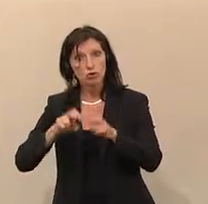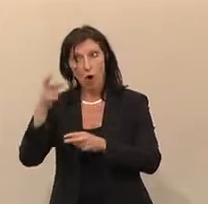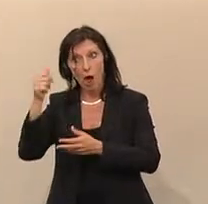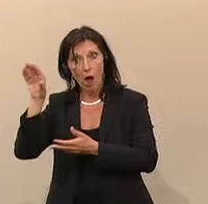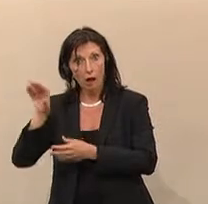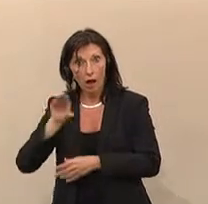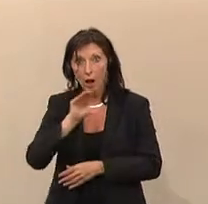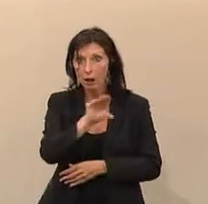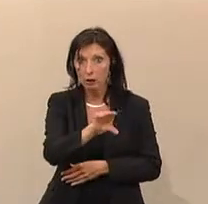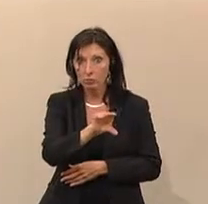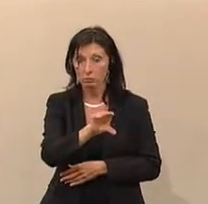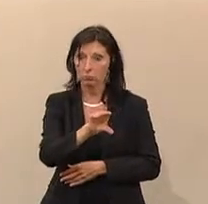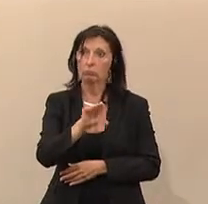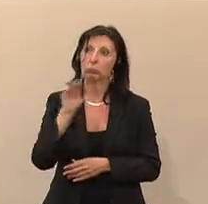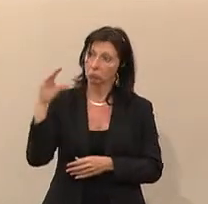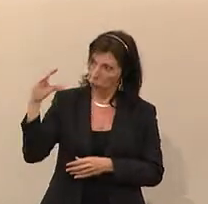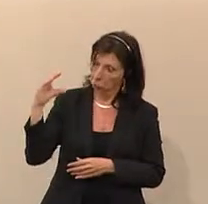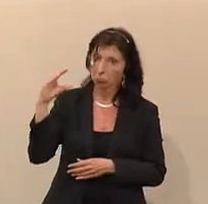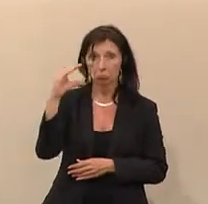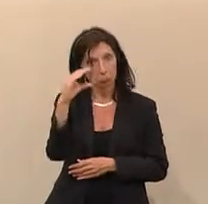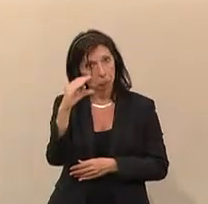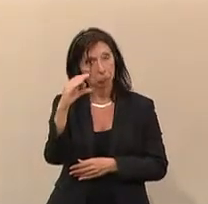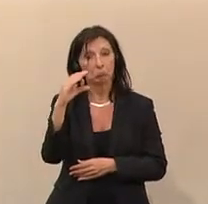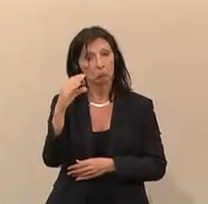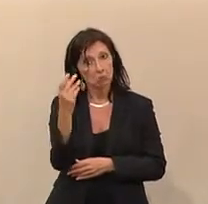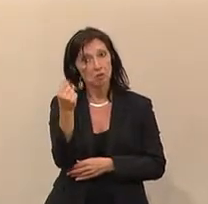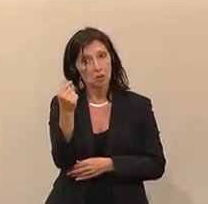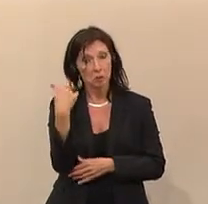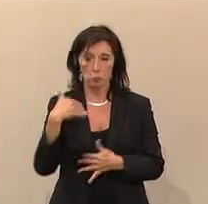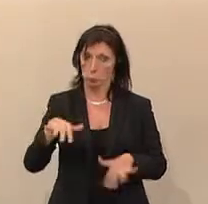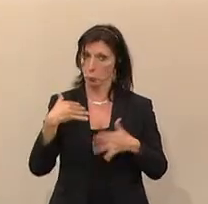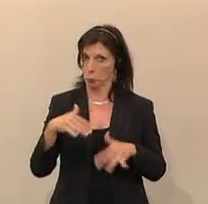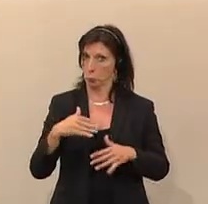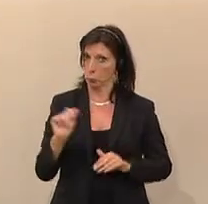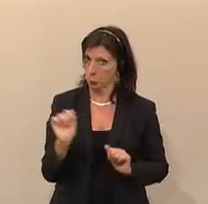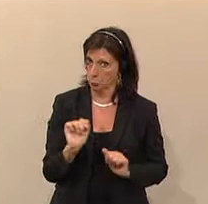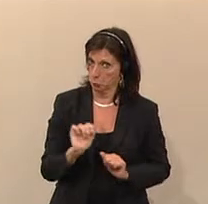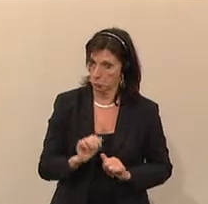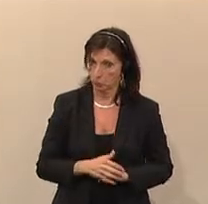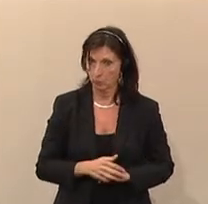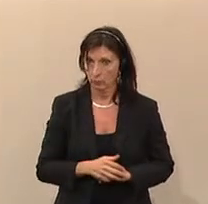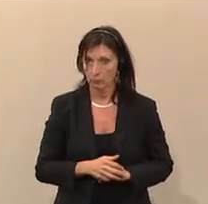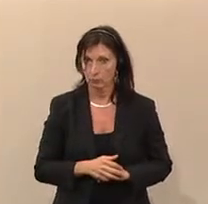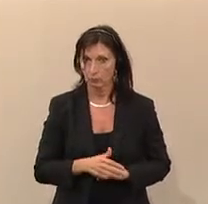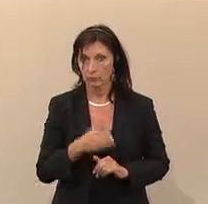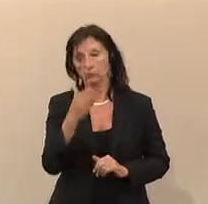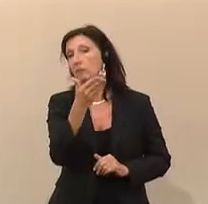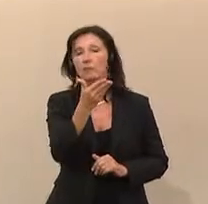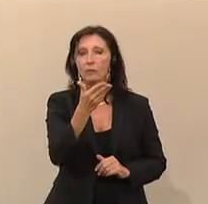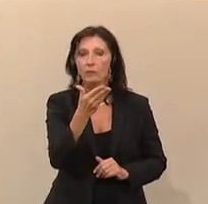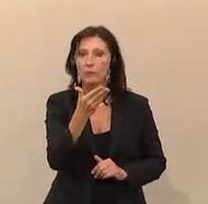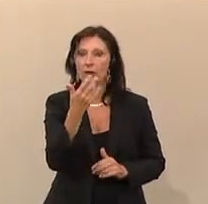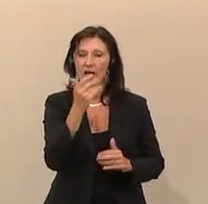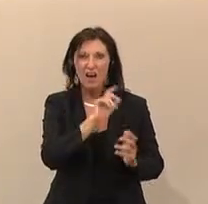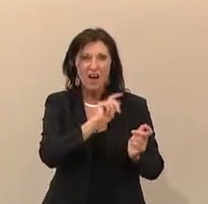eine Summe, die durchaus wirklich bemerkenswert ist. Was versuchen Sie also mit